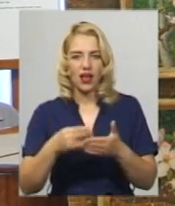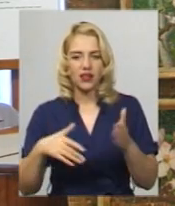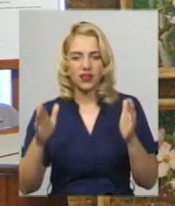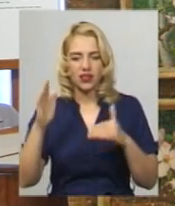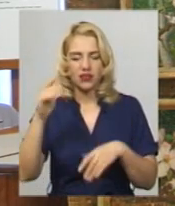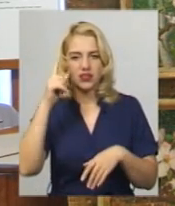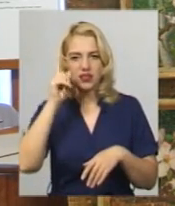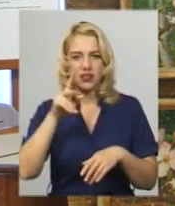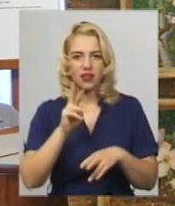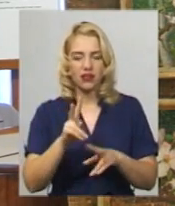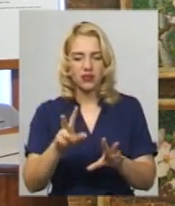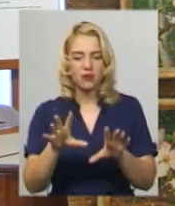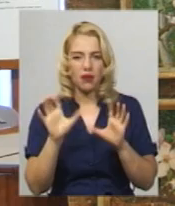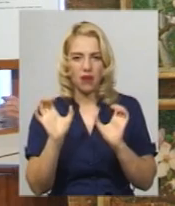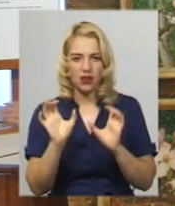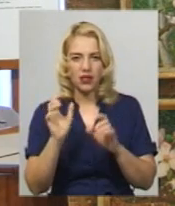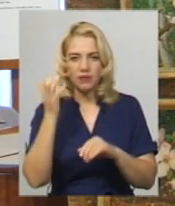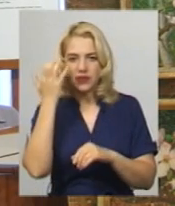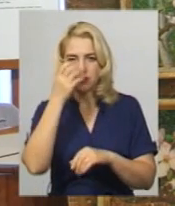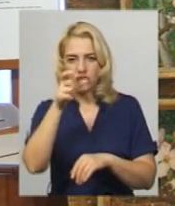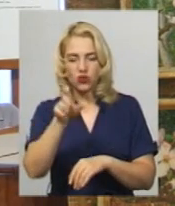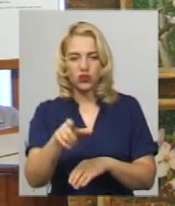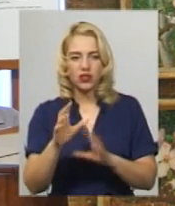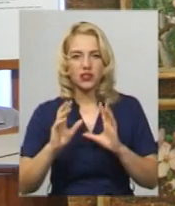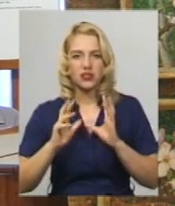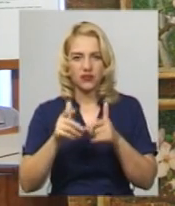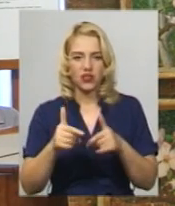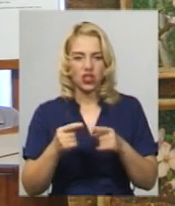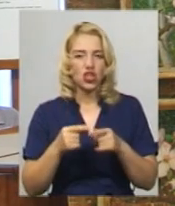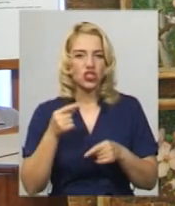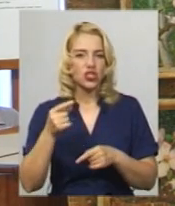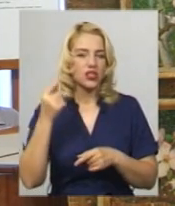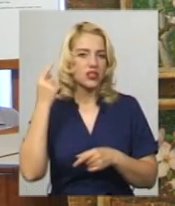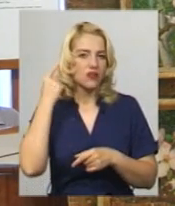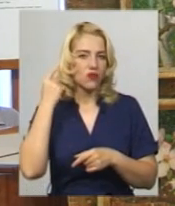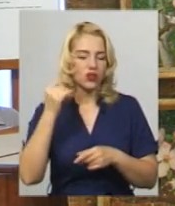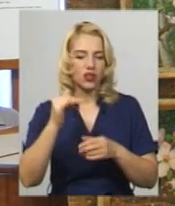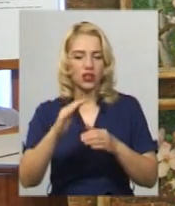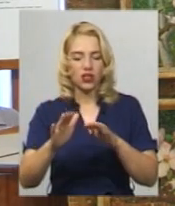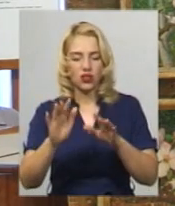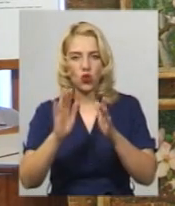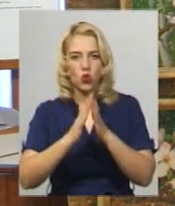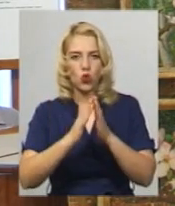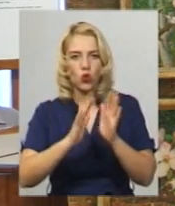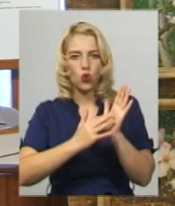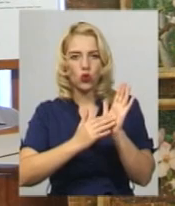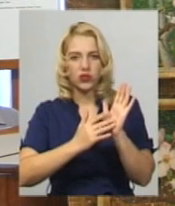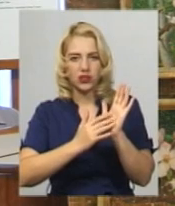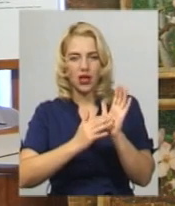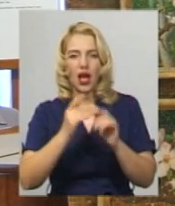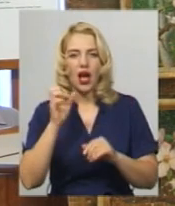знаєте, як сприймає незрячий людина світ через звук, через дотик. А як донести незрячим,